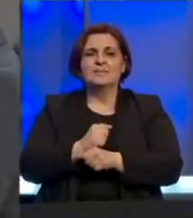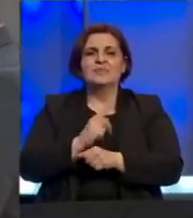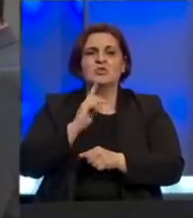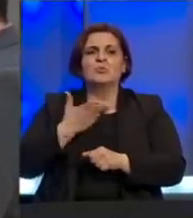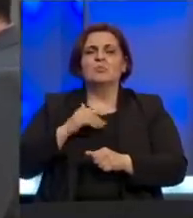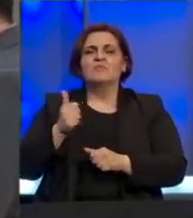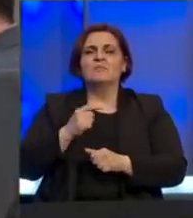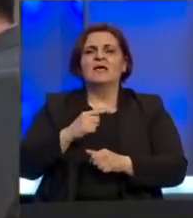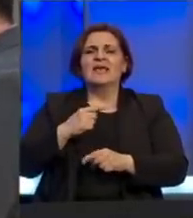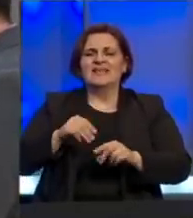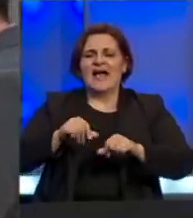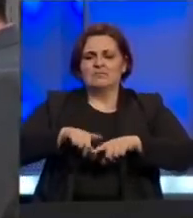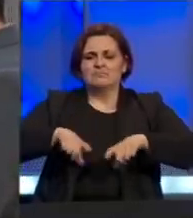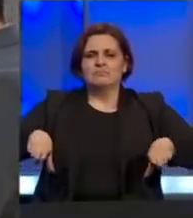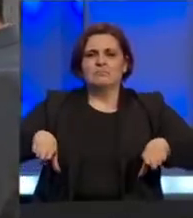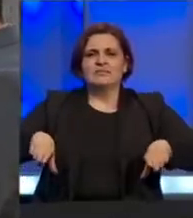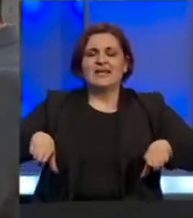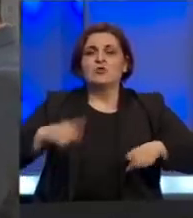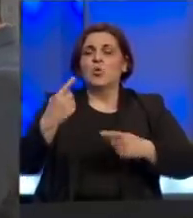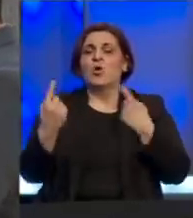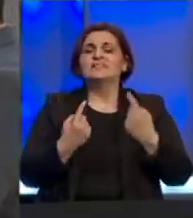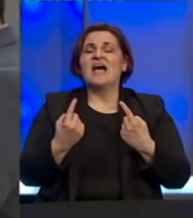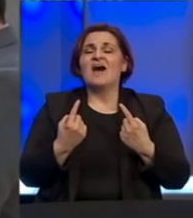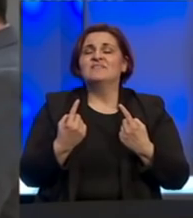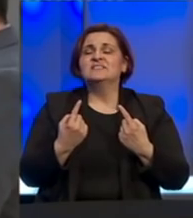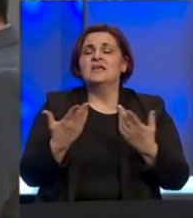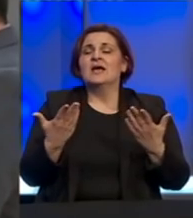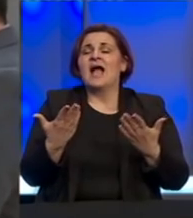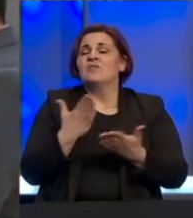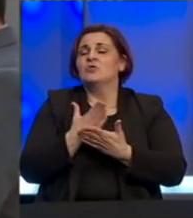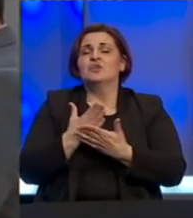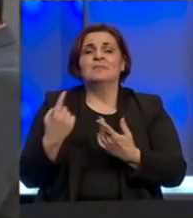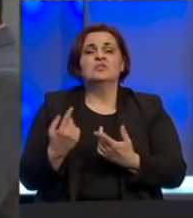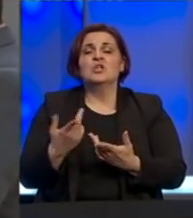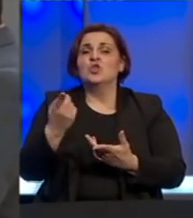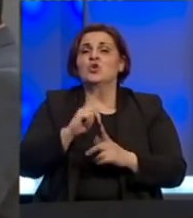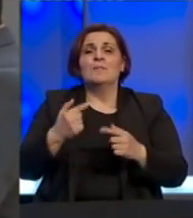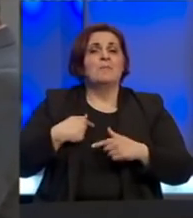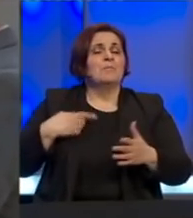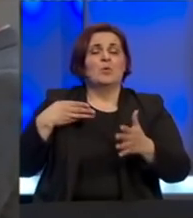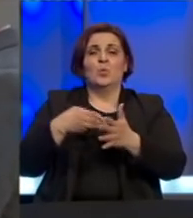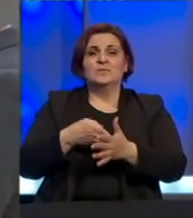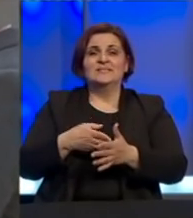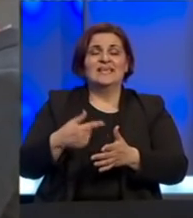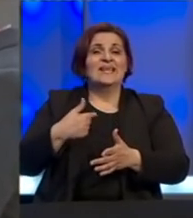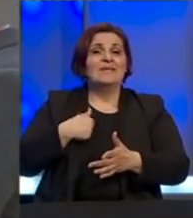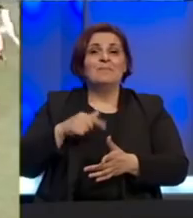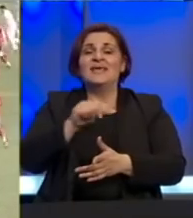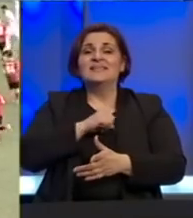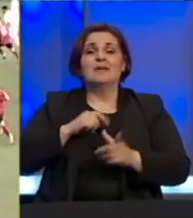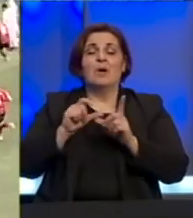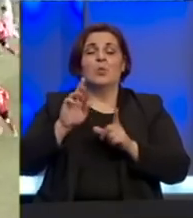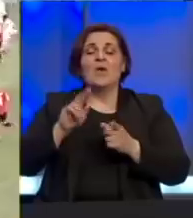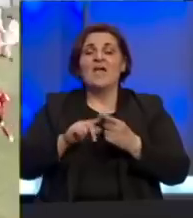liga dobio na zelenom terenu naravno to zavisi od spleta okolnosti dakle to je nešto na što mi ne možemo uticati nimi pa čak ni sama UEFA